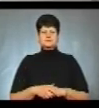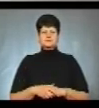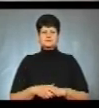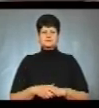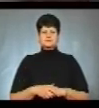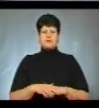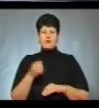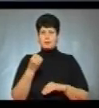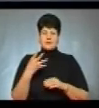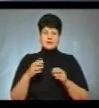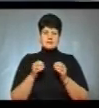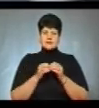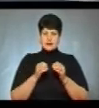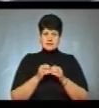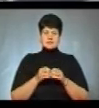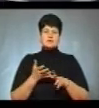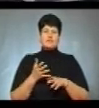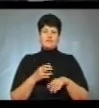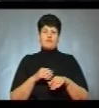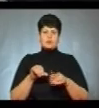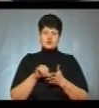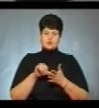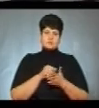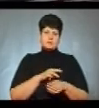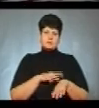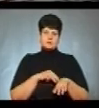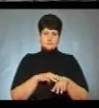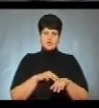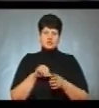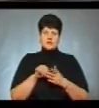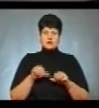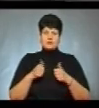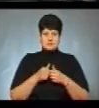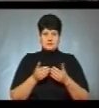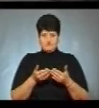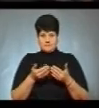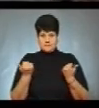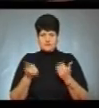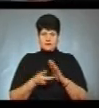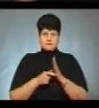О 15.10 у присутності правоохоронця члени комісії розпочатали кабінет.